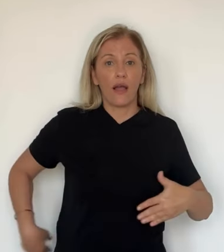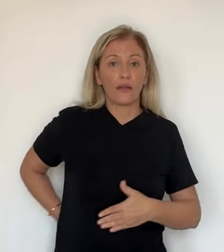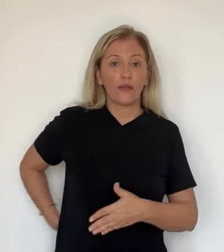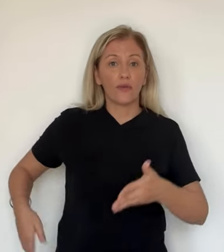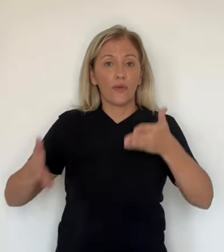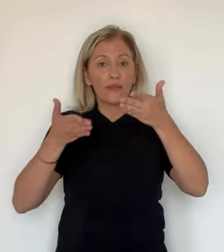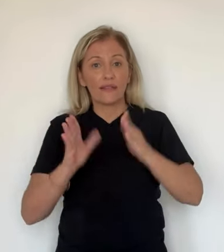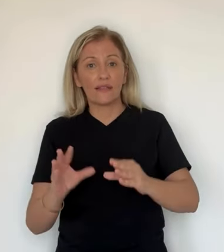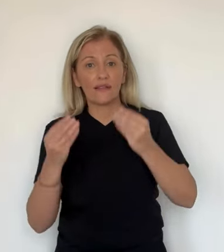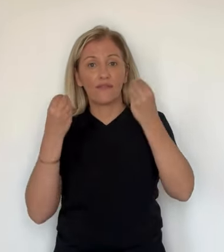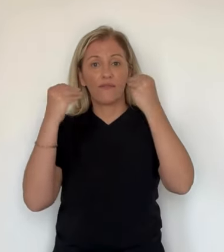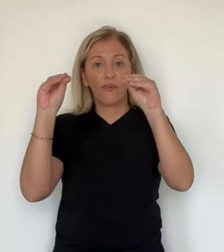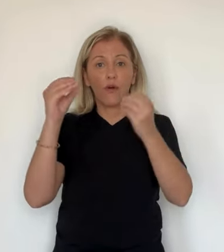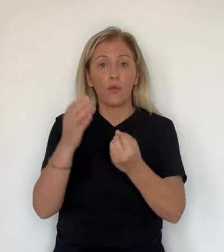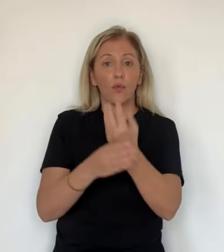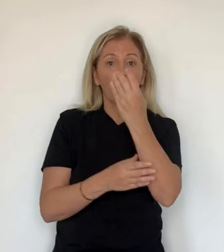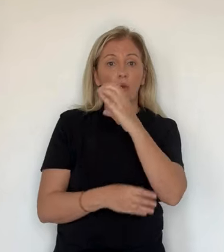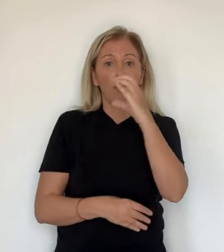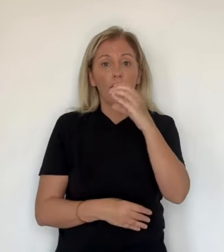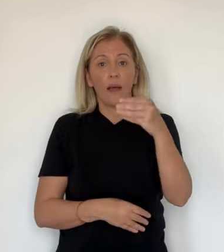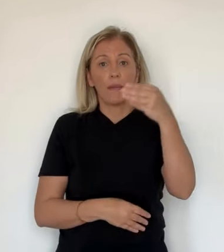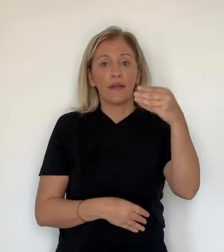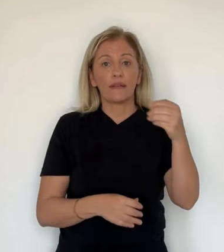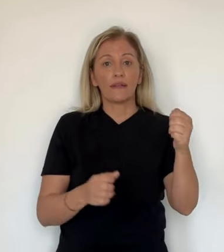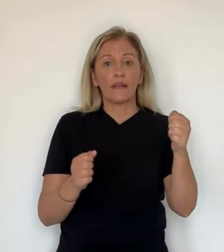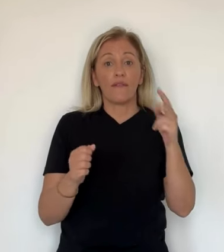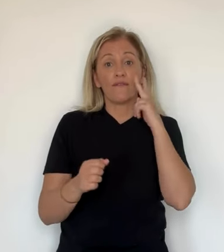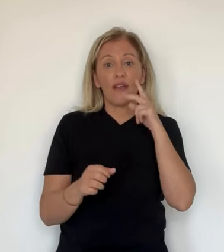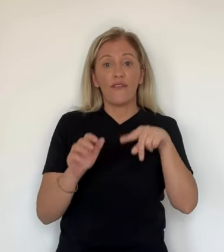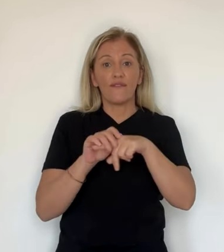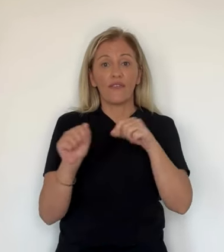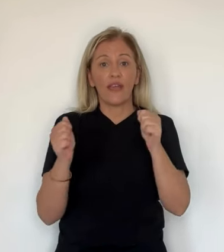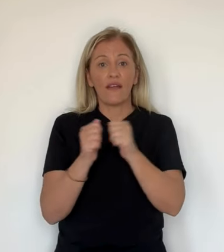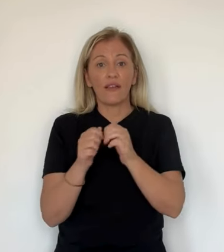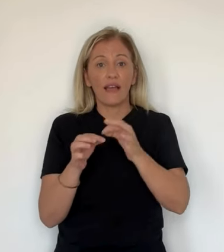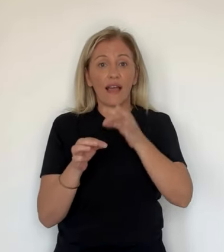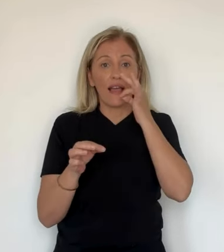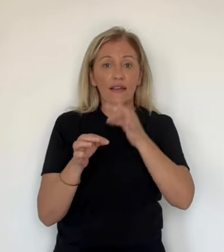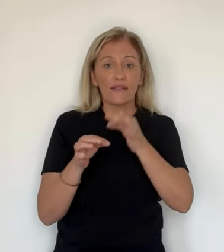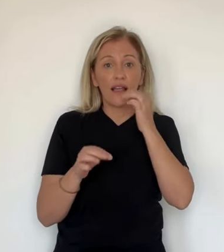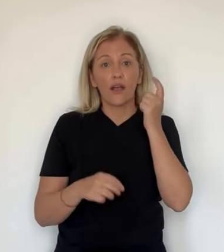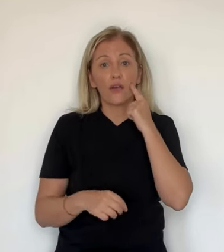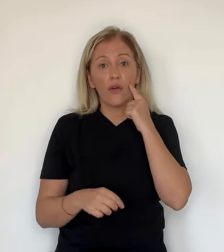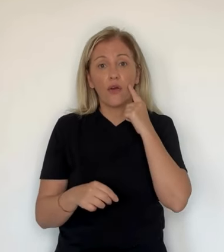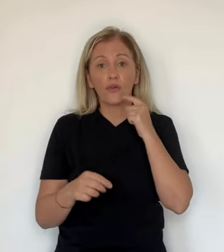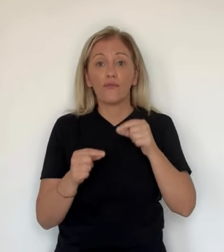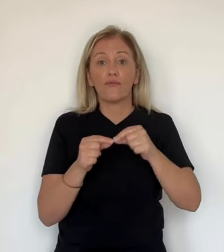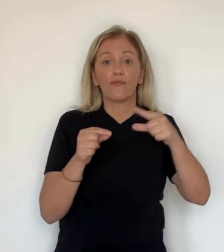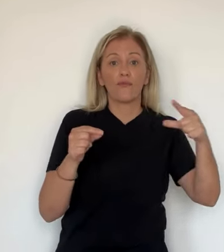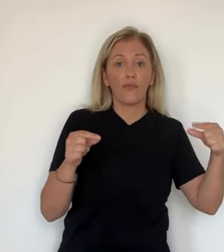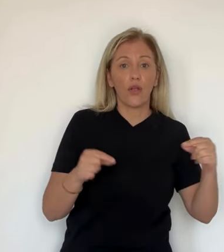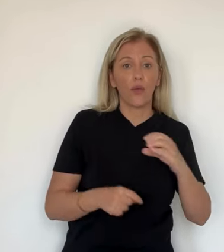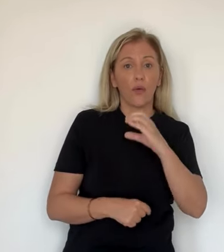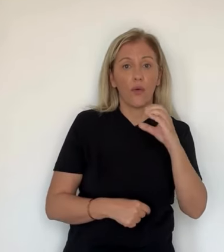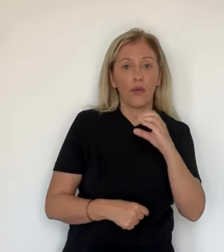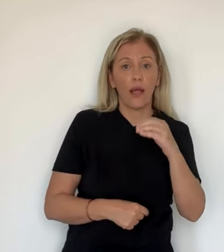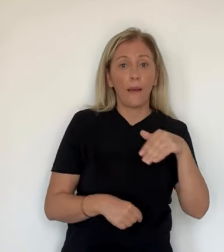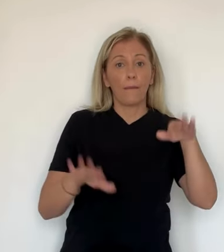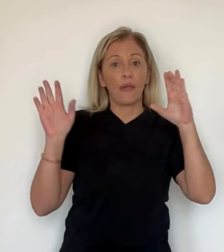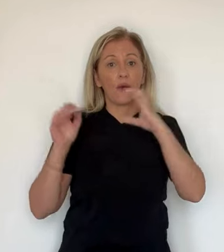un vin à base d'un cépage corse et de feuilles de coca. Mais Coca-Cola, le géant américain, porte plainte.